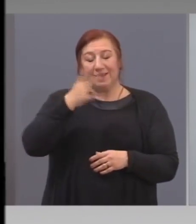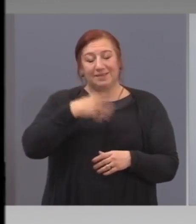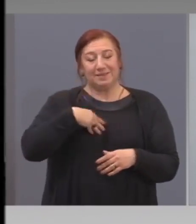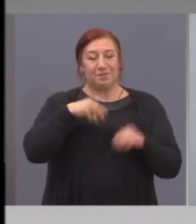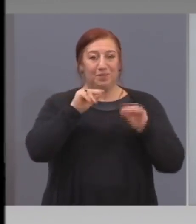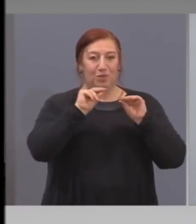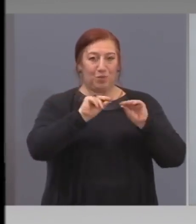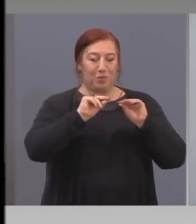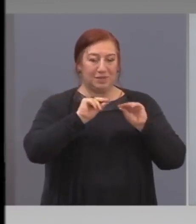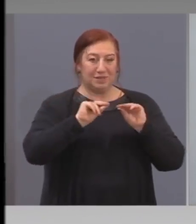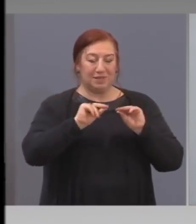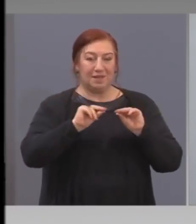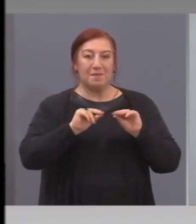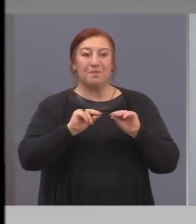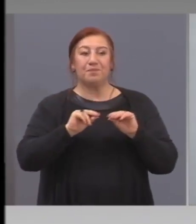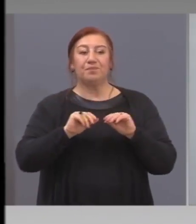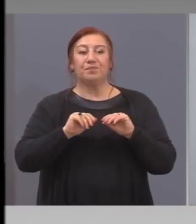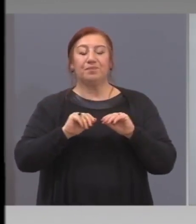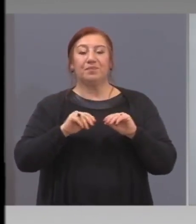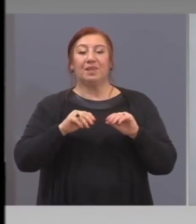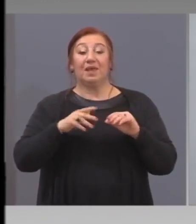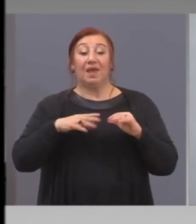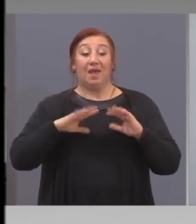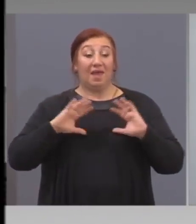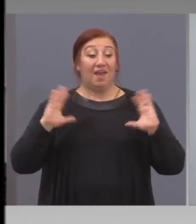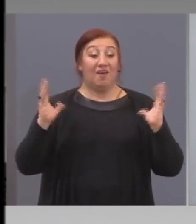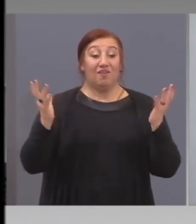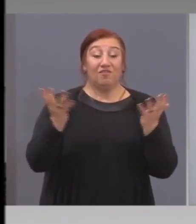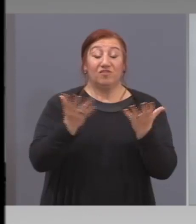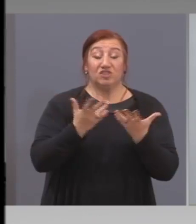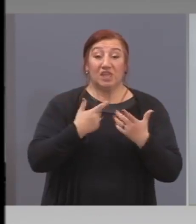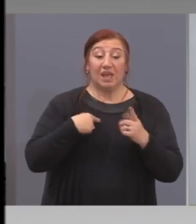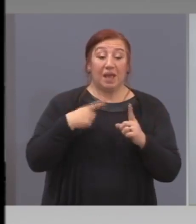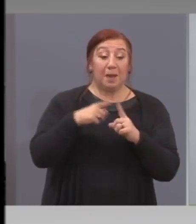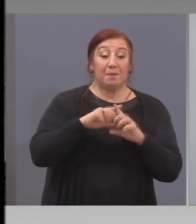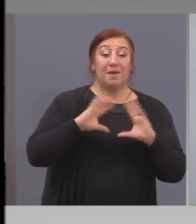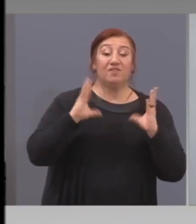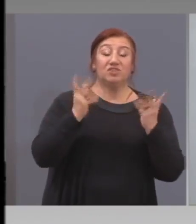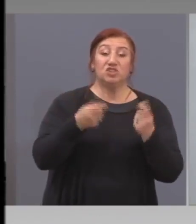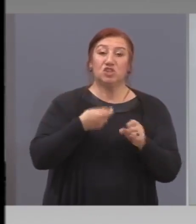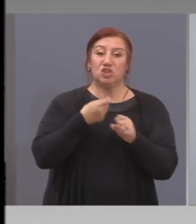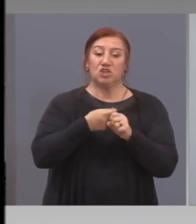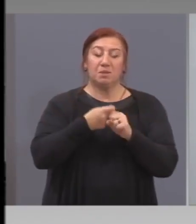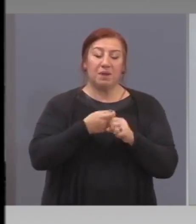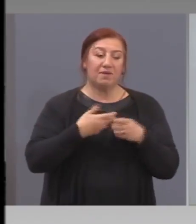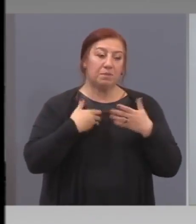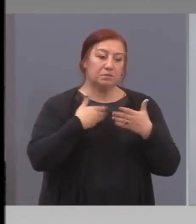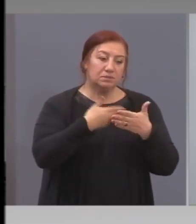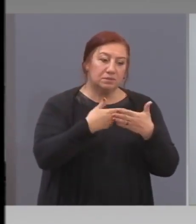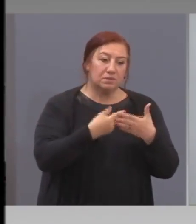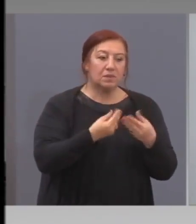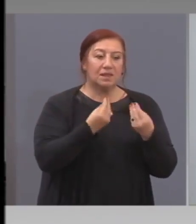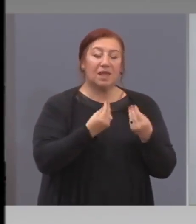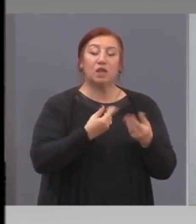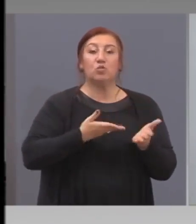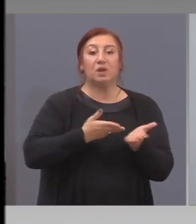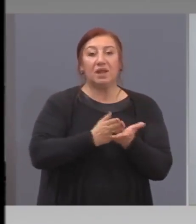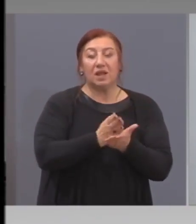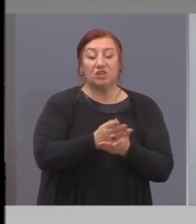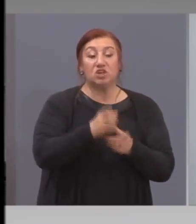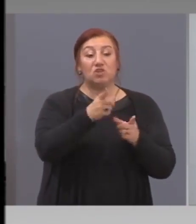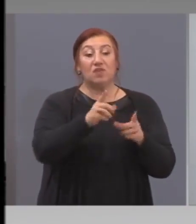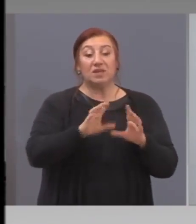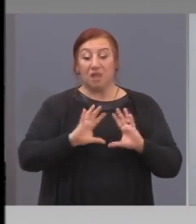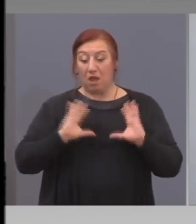всички искаме да се отнесеме по-възможно най-добрия начин. Но това са обществените